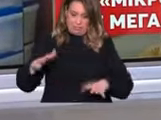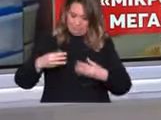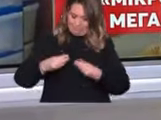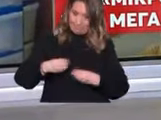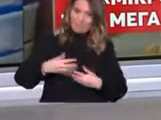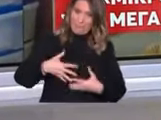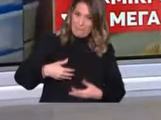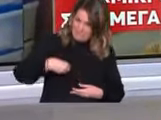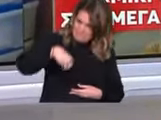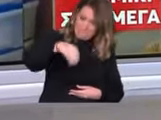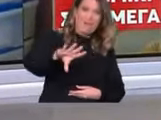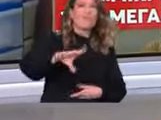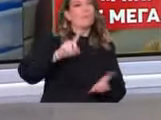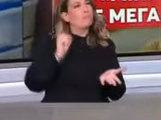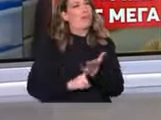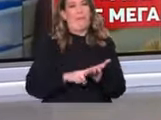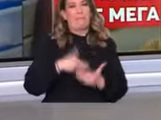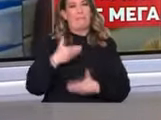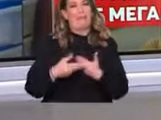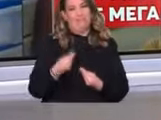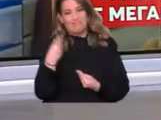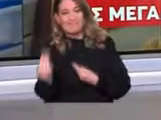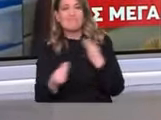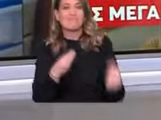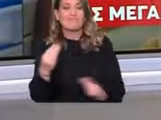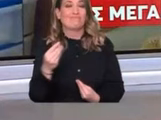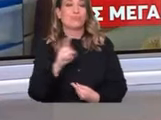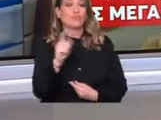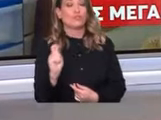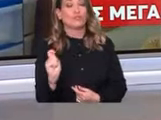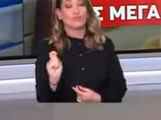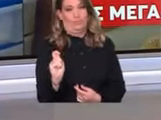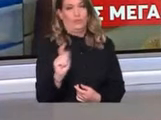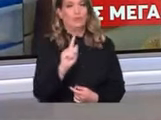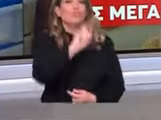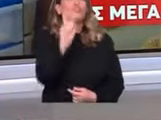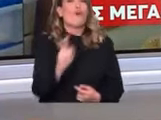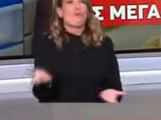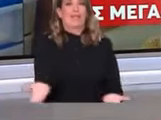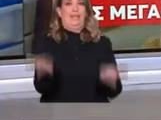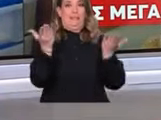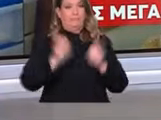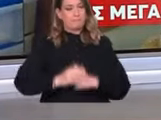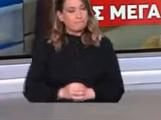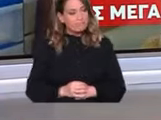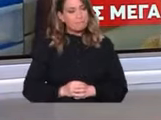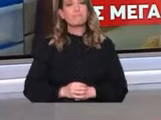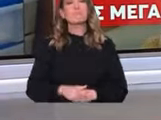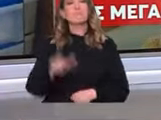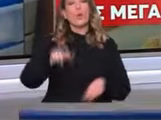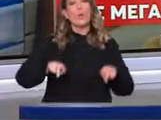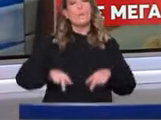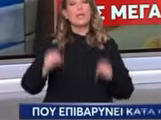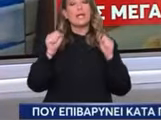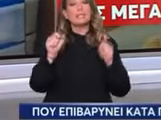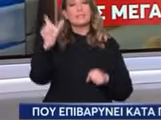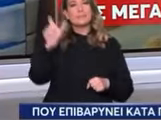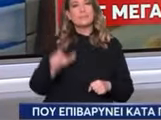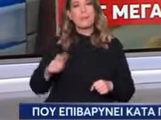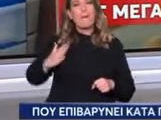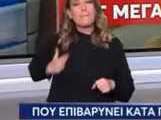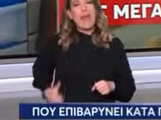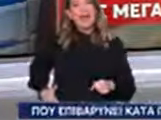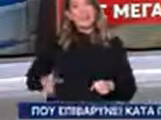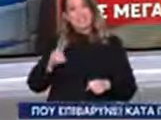Θα δείτε λοιπόν ότι σήμερα το πρωί ο κύριος Πλεύρης ζήτησε να δει τον κύριο Ιλιάδη. Και ο κύριος Ιλιάδης πήγε στο